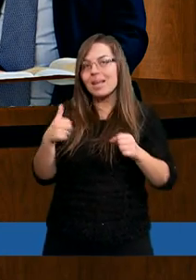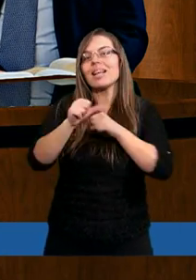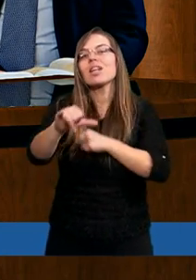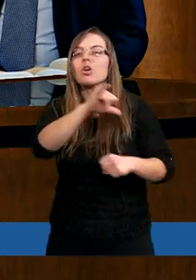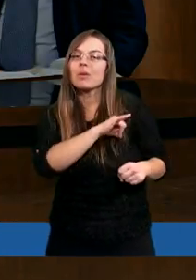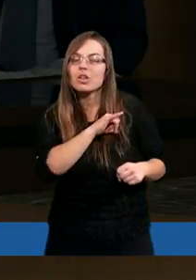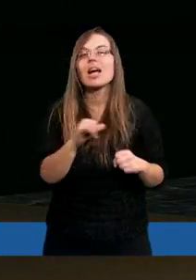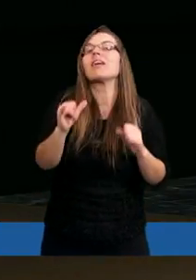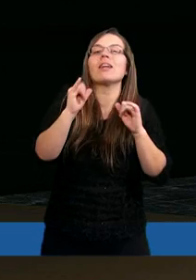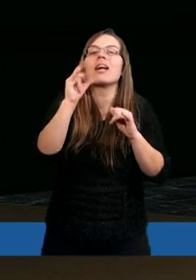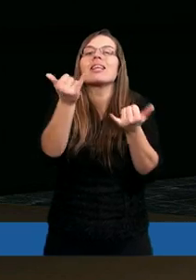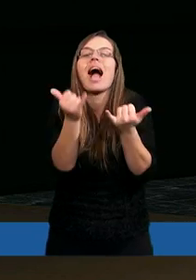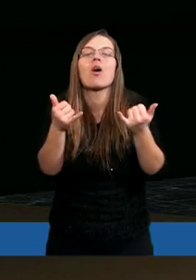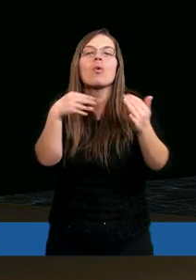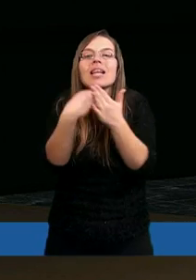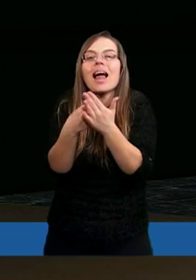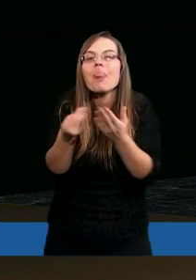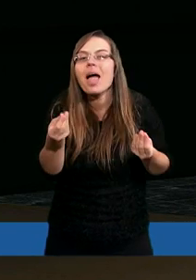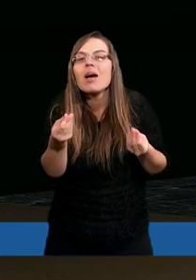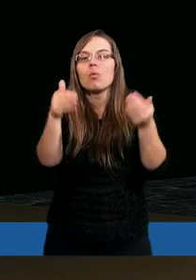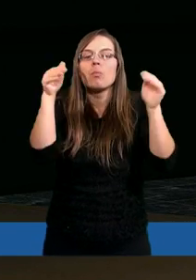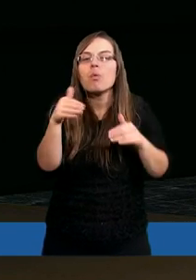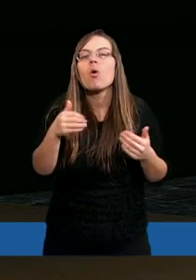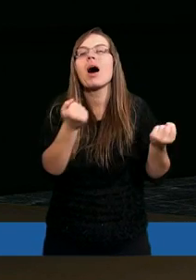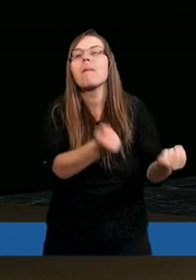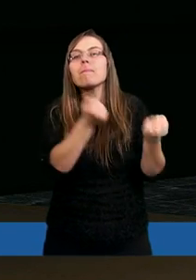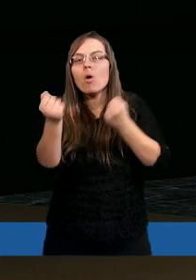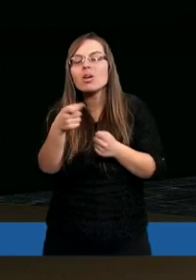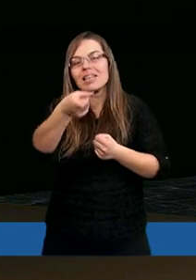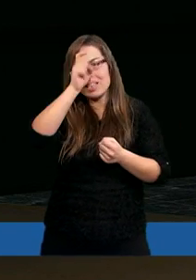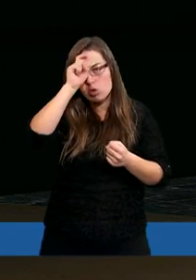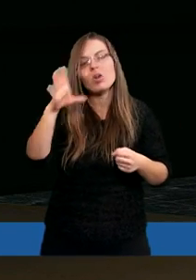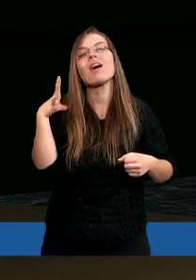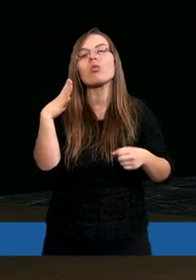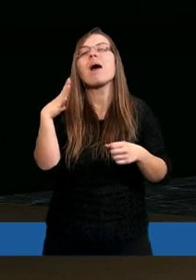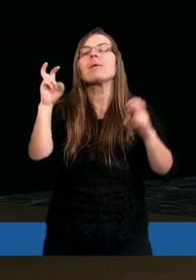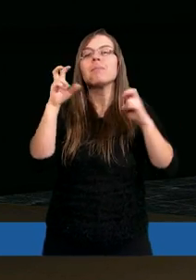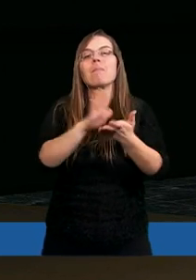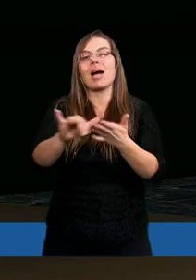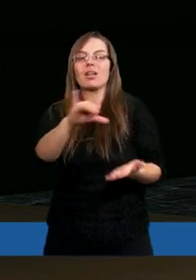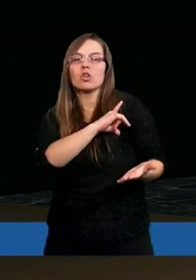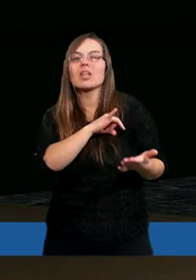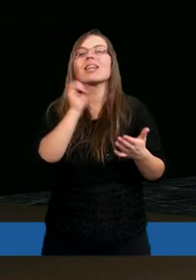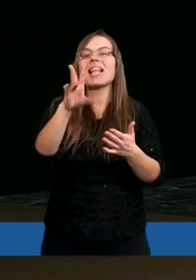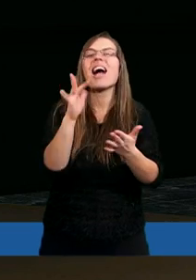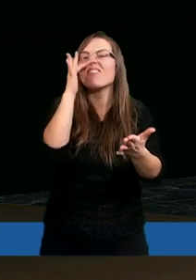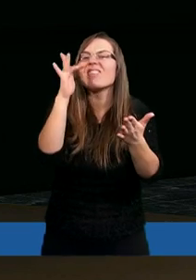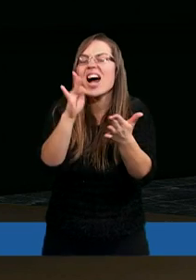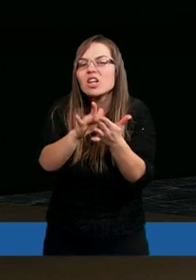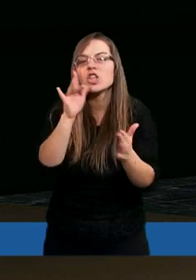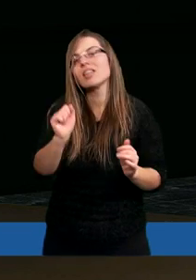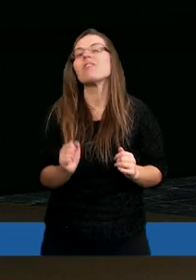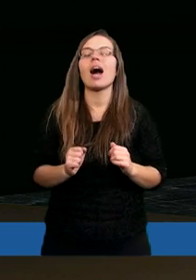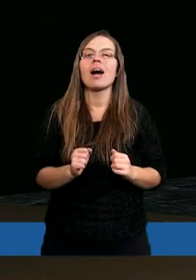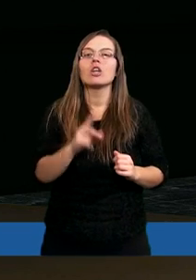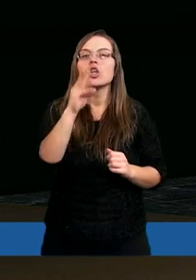grzeszni. Jaką cenę mogła ponieść istota, która była bezgrzeszna, która była tak wrażliwa,